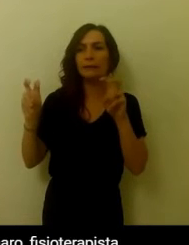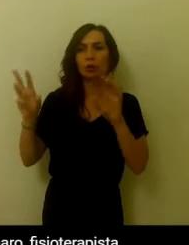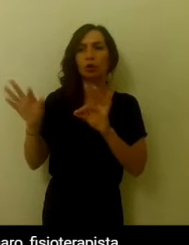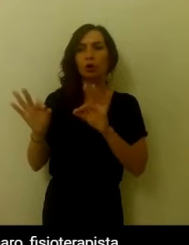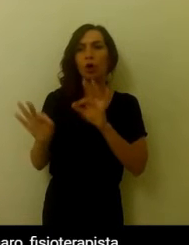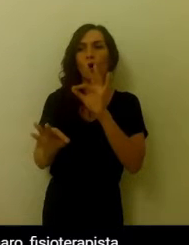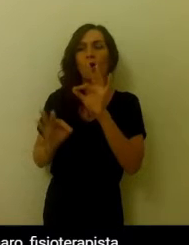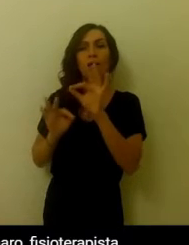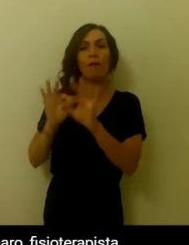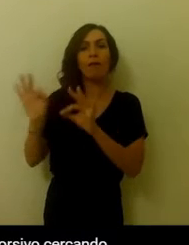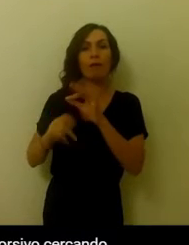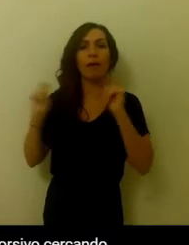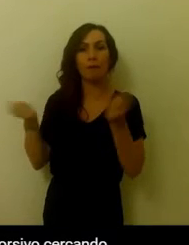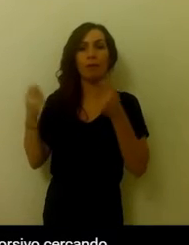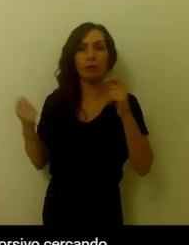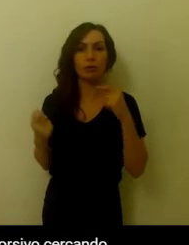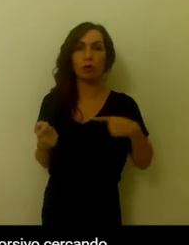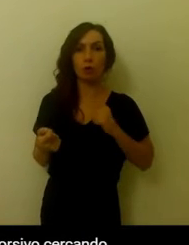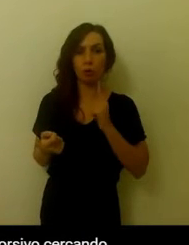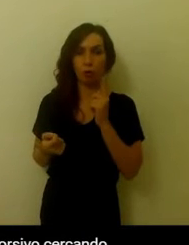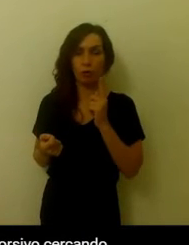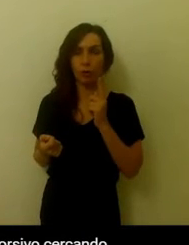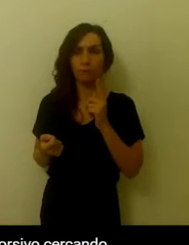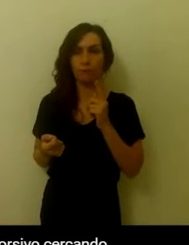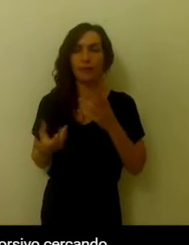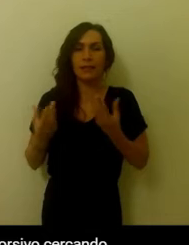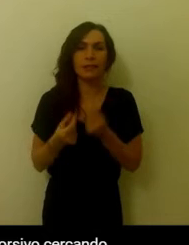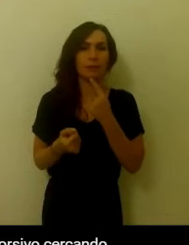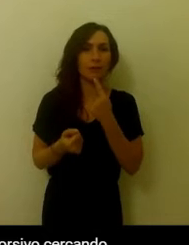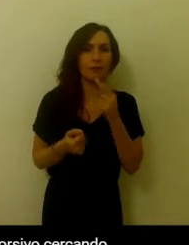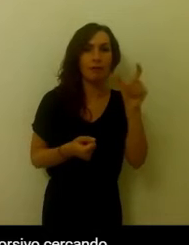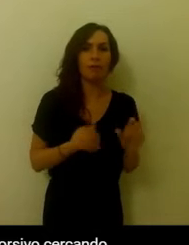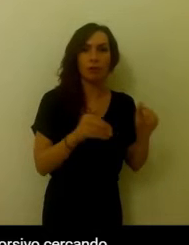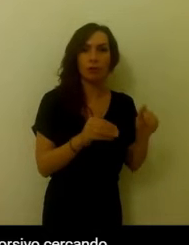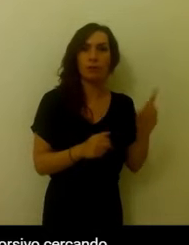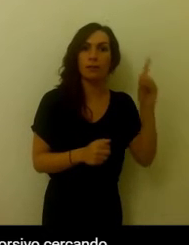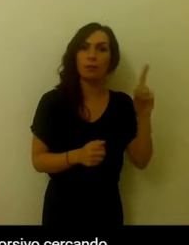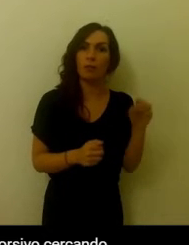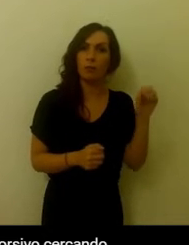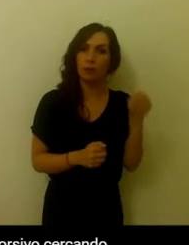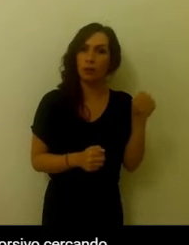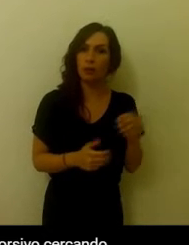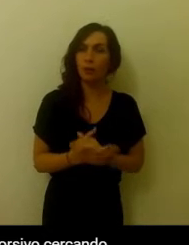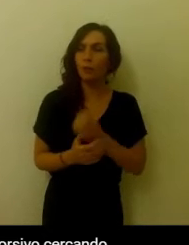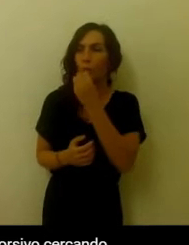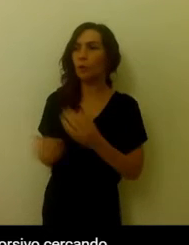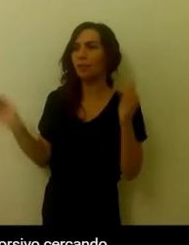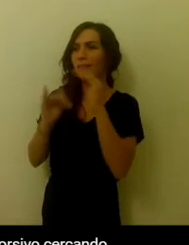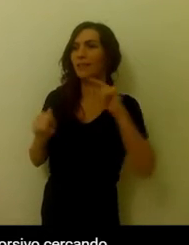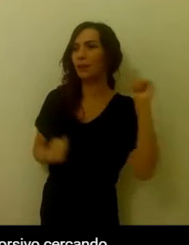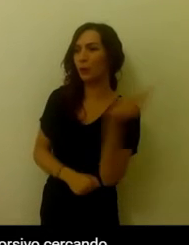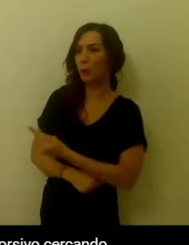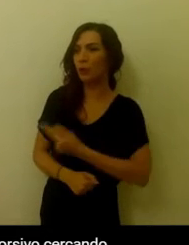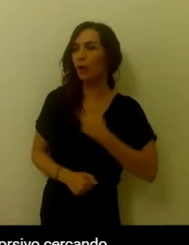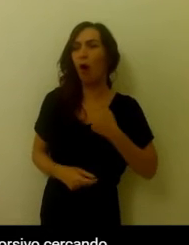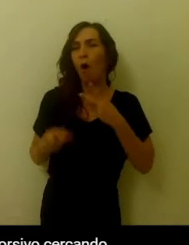dolore insieme a Daniele Montanaro, fisioterapista. Buonasera a tutti. Cercherò di essere molto